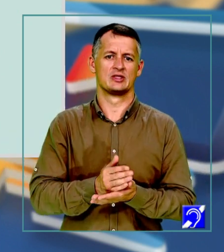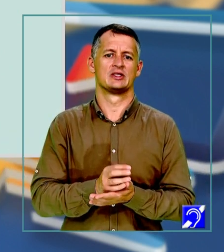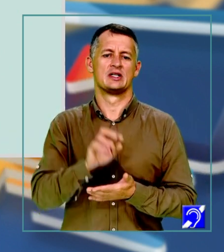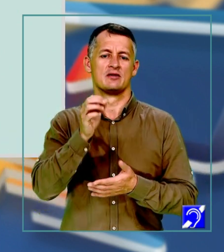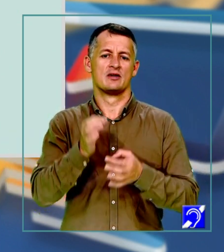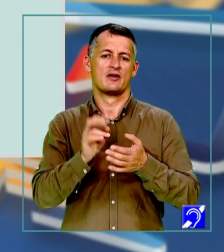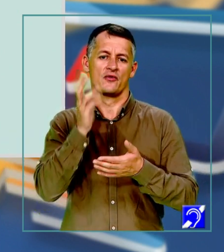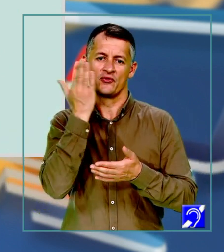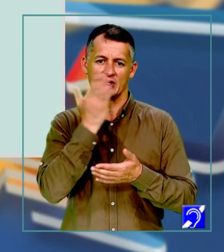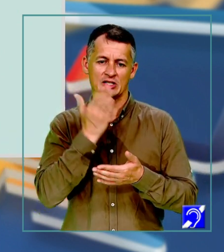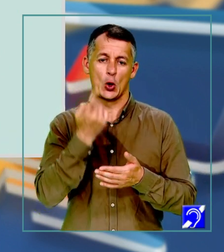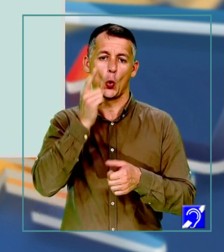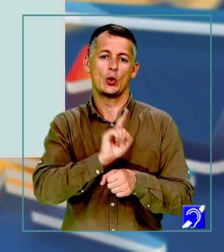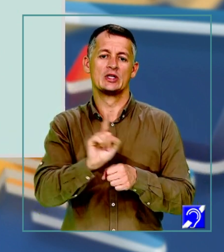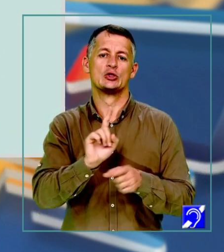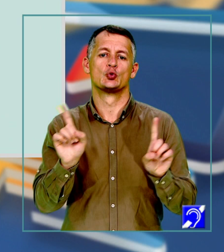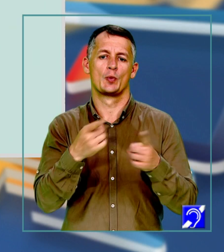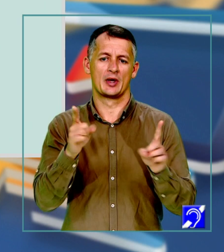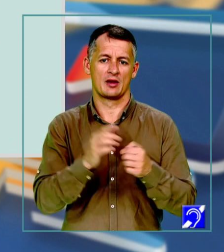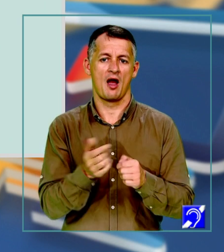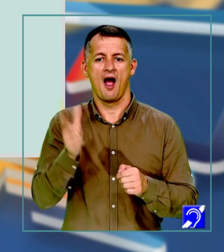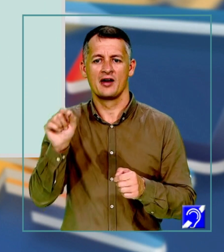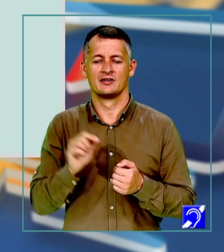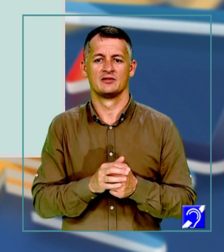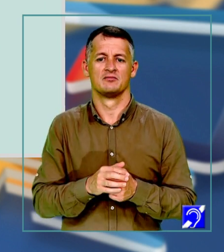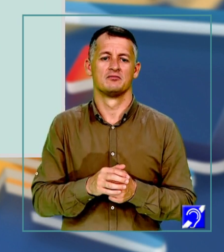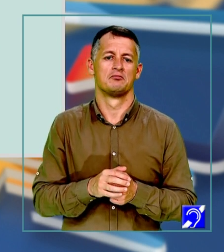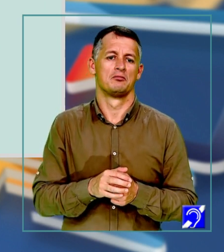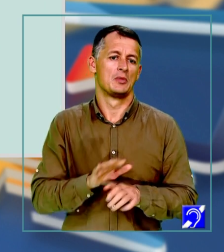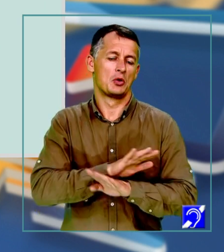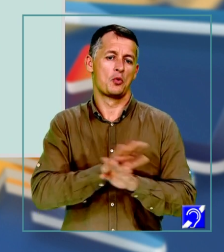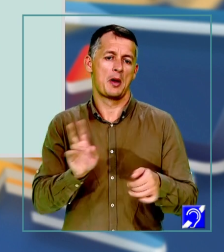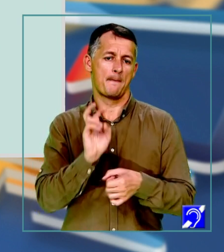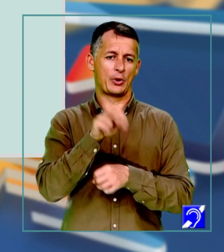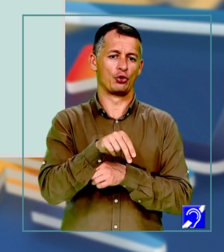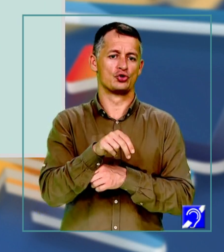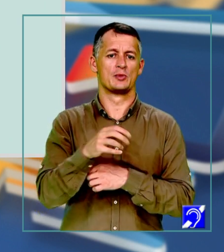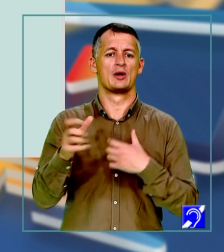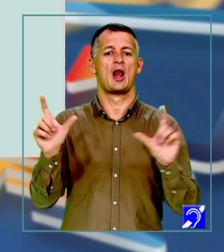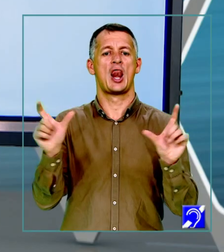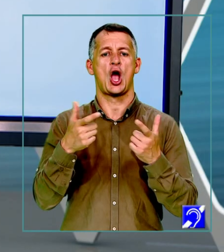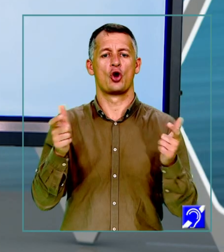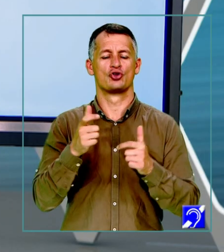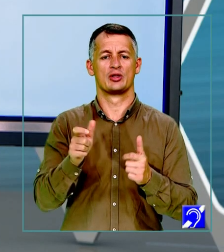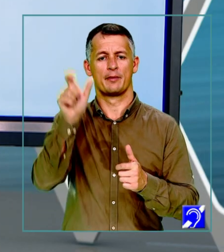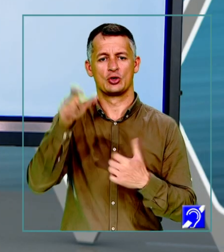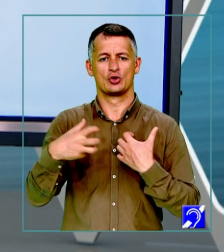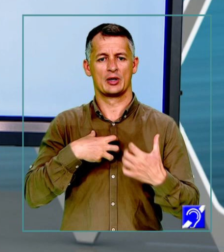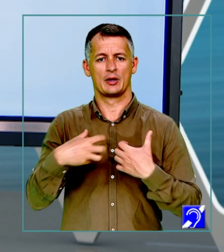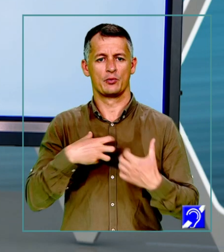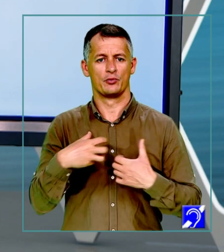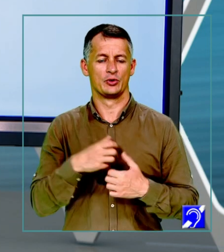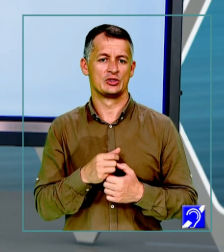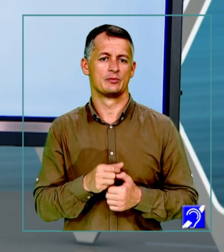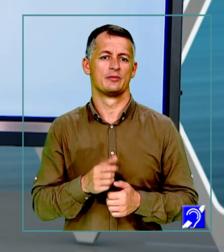Iar alții se rezumă să participe la concertele artiștilor preferați. Ce înțeleg de aici?